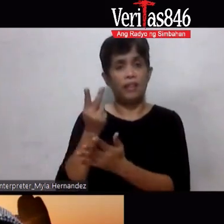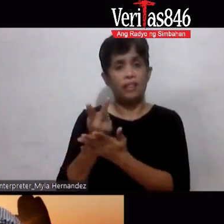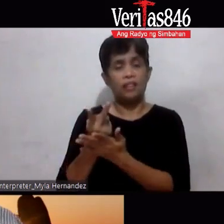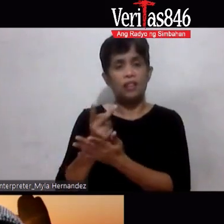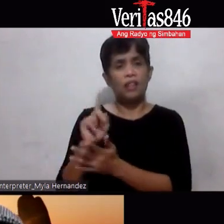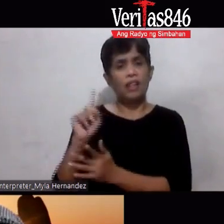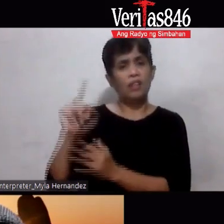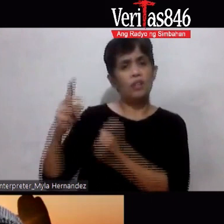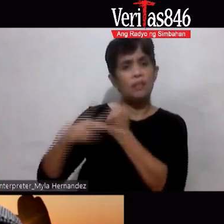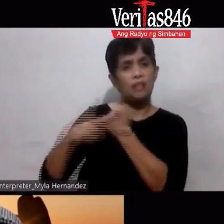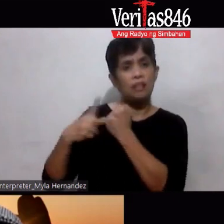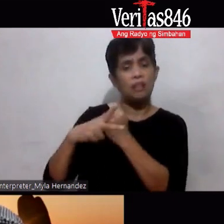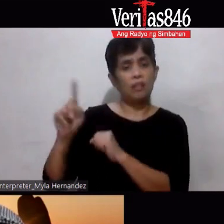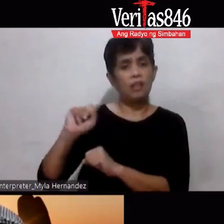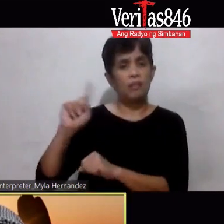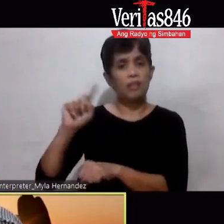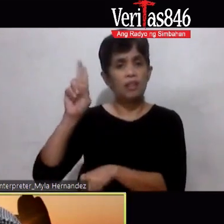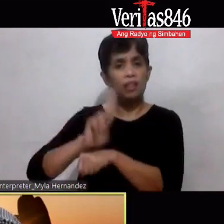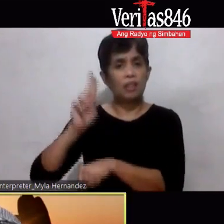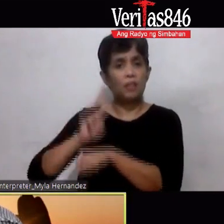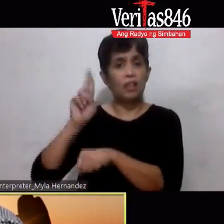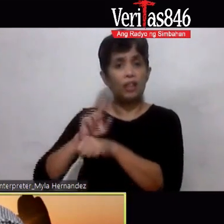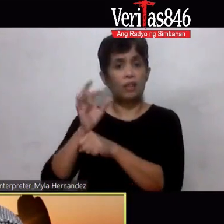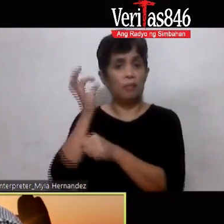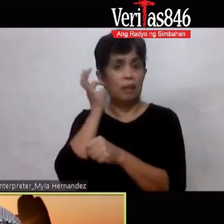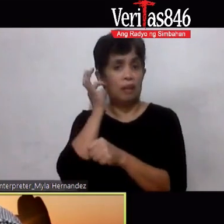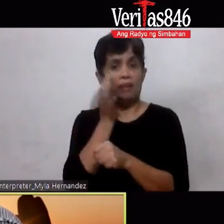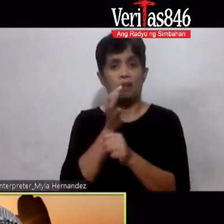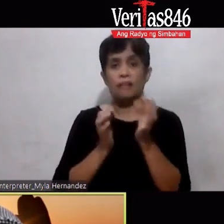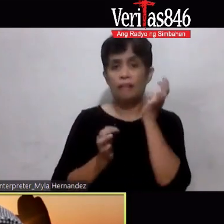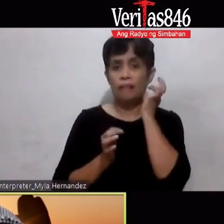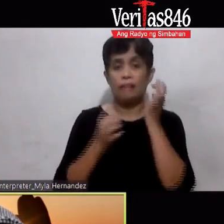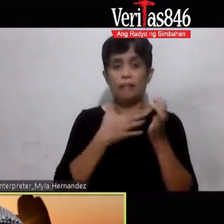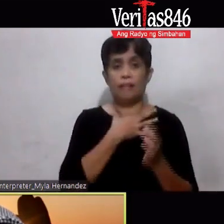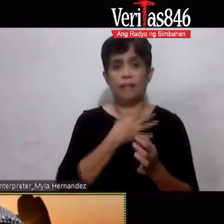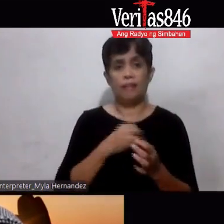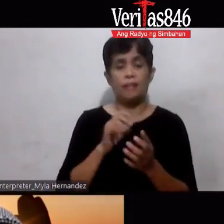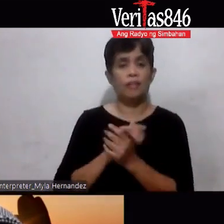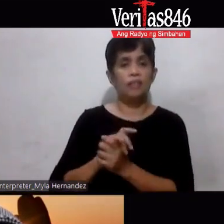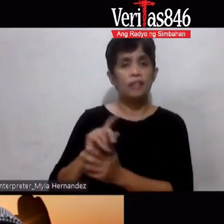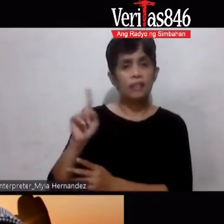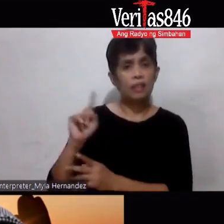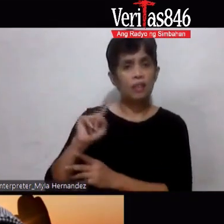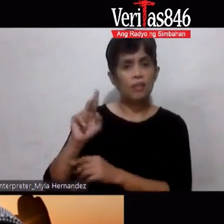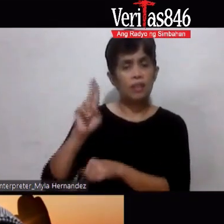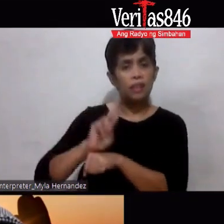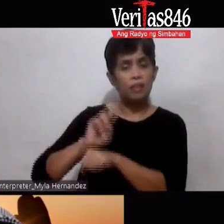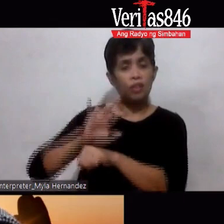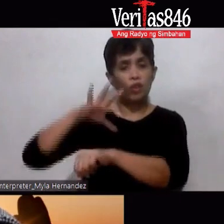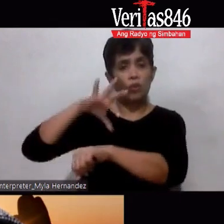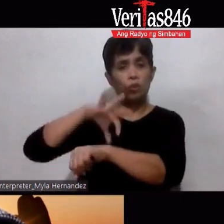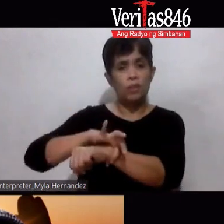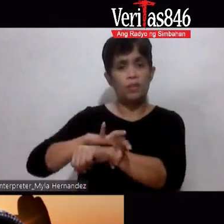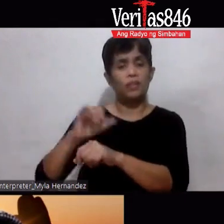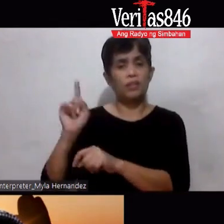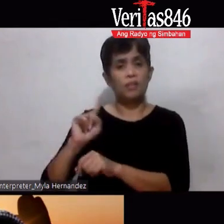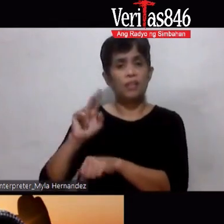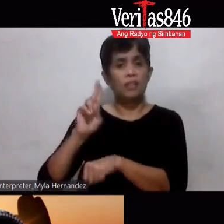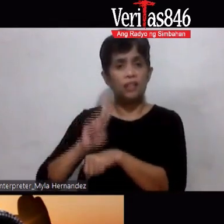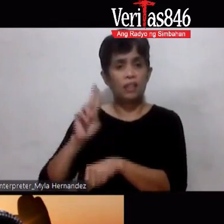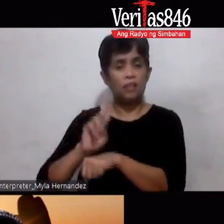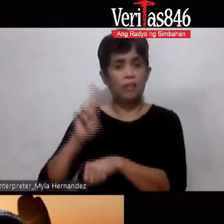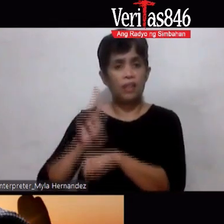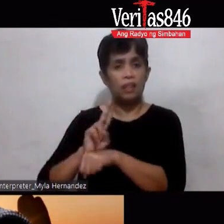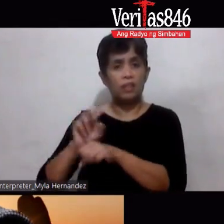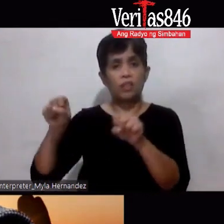gagamitin Yung alahas mo ngayon Brother Eng? Saan mo gagamitin Yung alahas mo ngayon? Saan mo gagamitin Yung relo mo? Saan mo gagamit Yung sapatos mo?